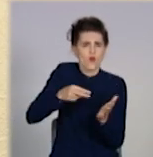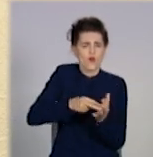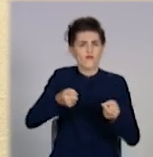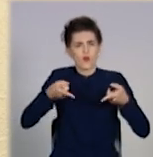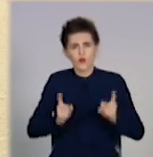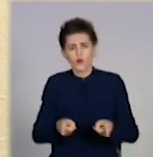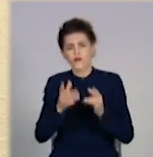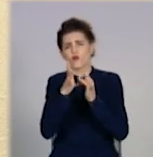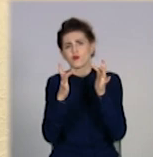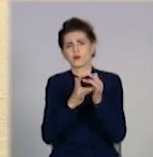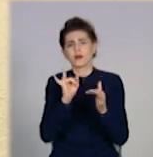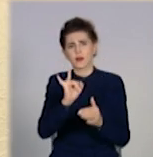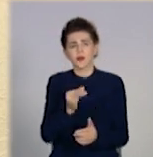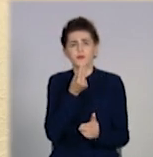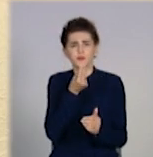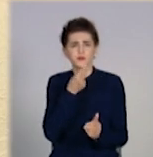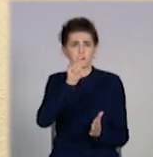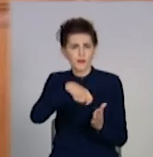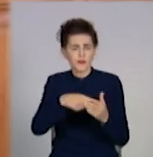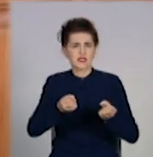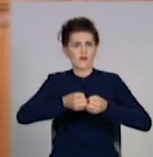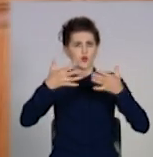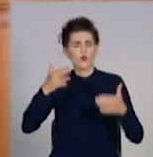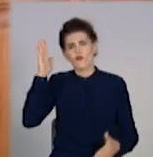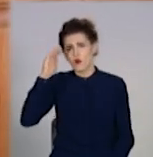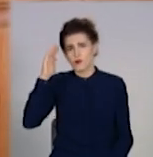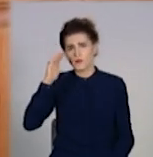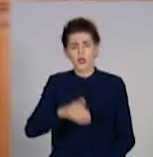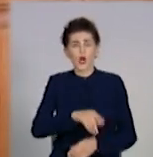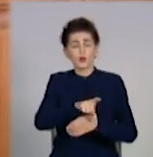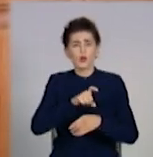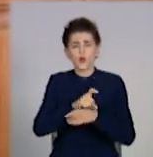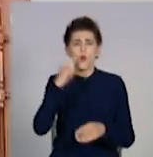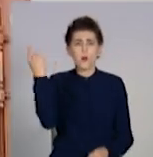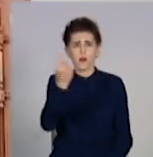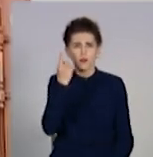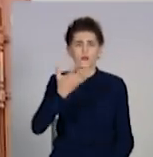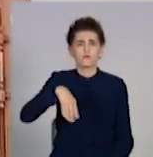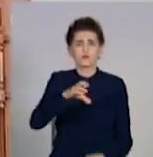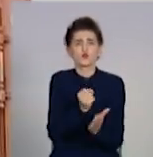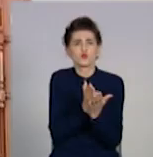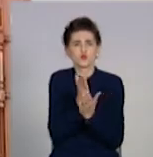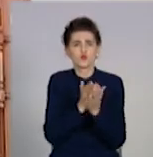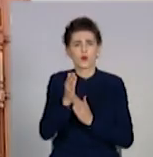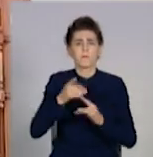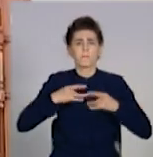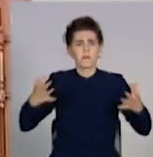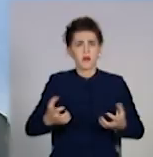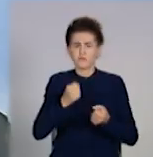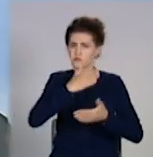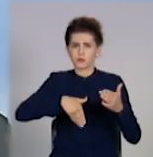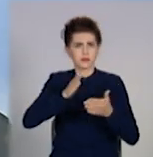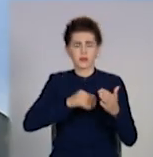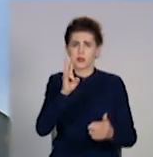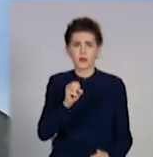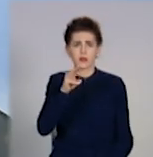покрапити цю їжу святою водою. У Донецькій області богослужіння у храмах на Великдень не скасовуються. За